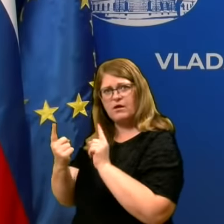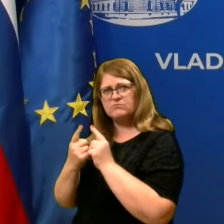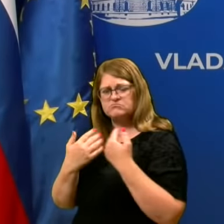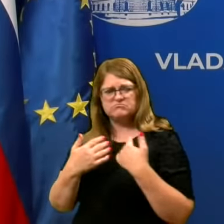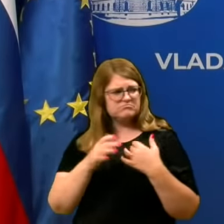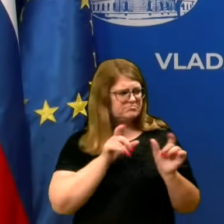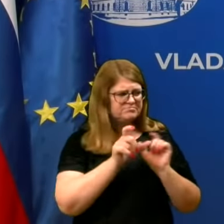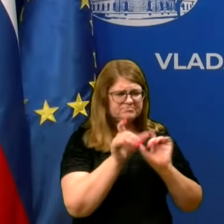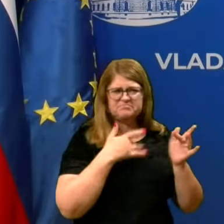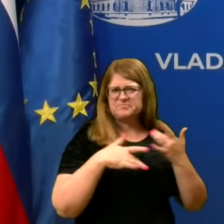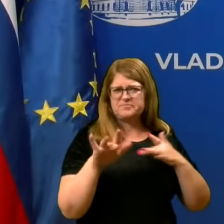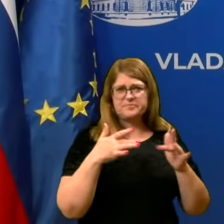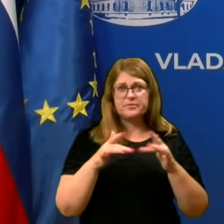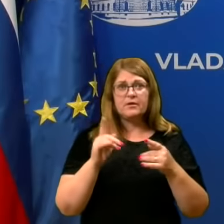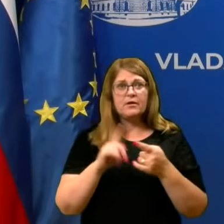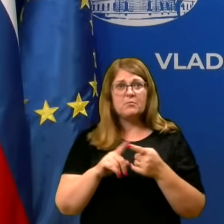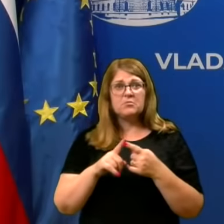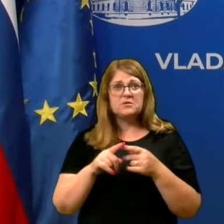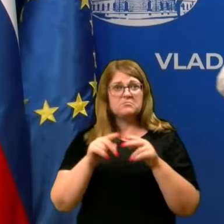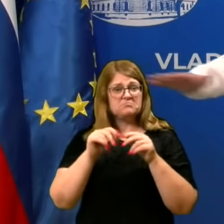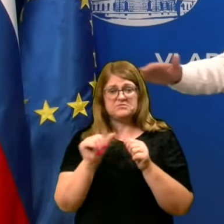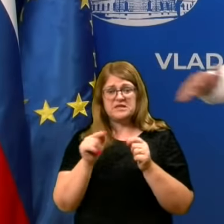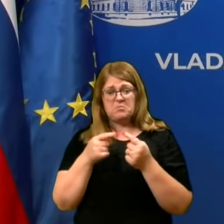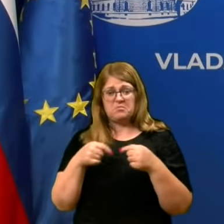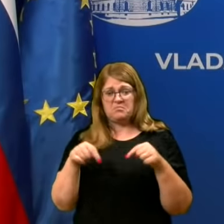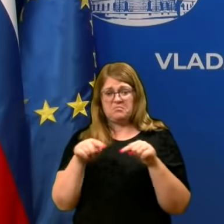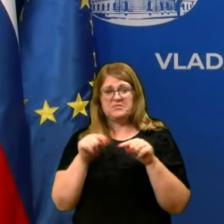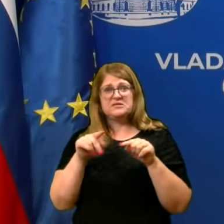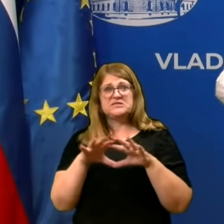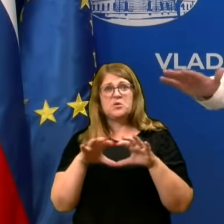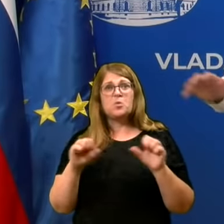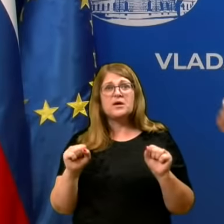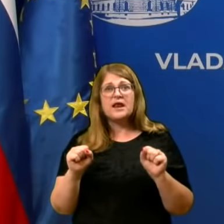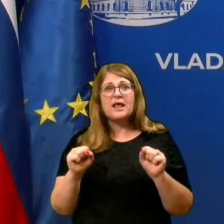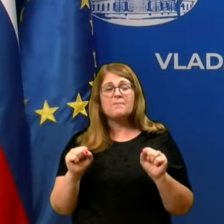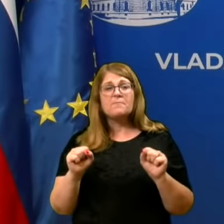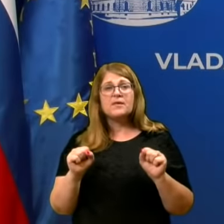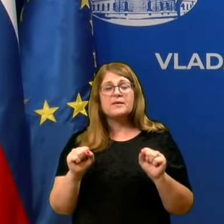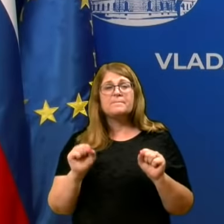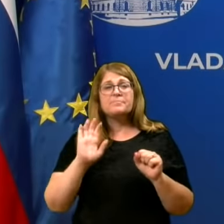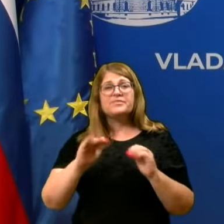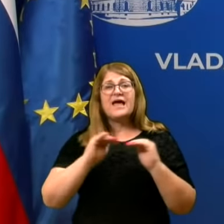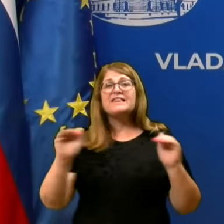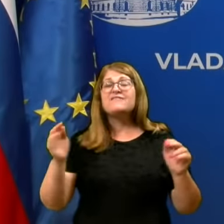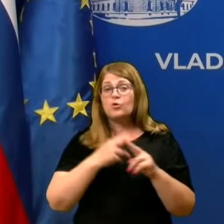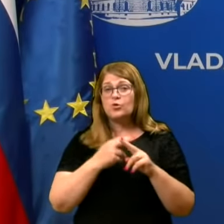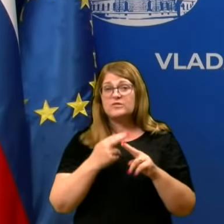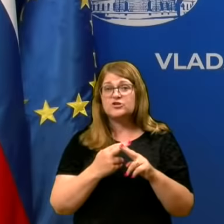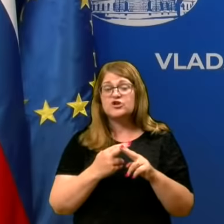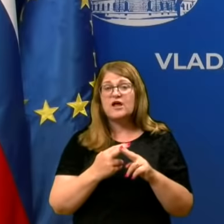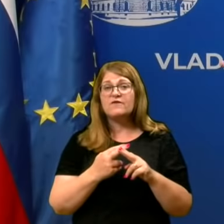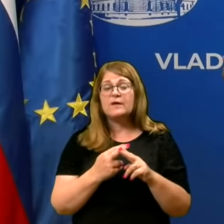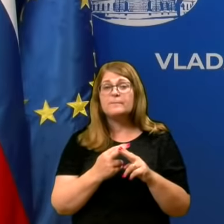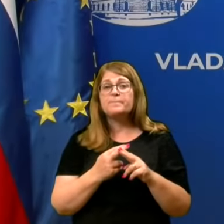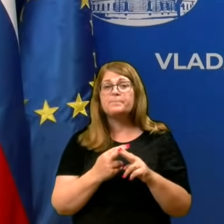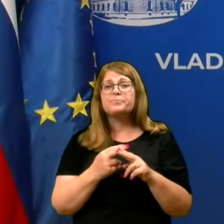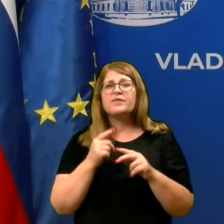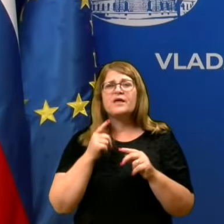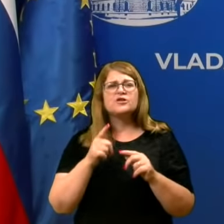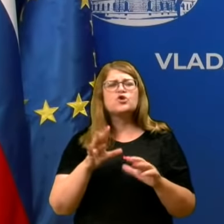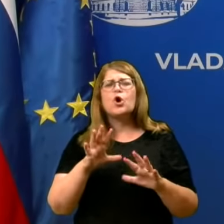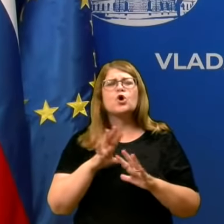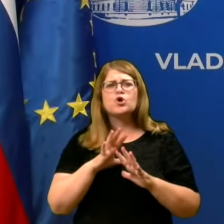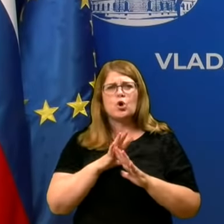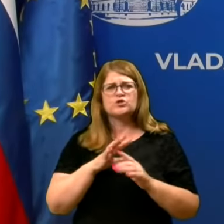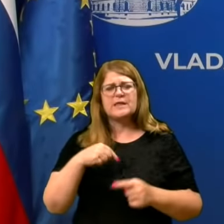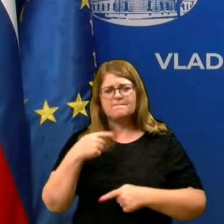in ne bo nobed, potem ostajajo samo tisti splošni ukrepi na nivoju države, ki so pa grozoviti